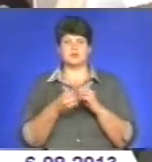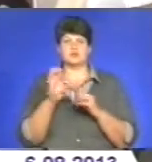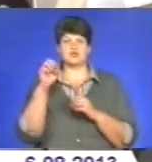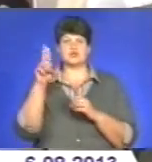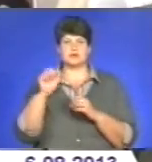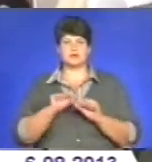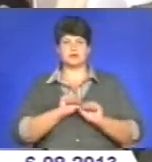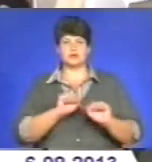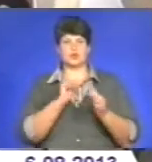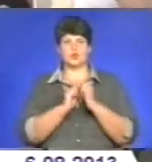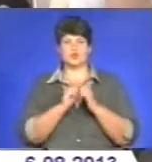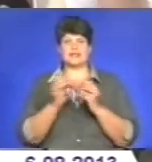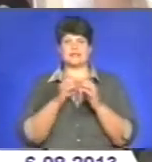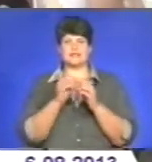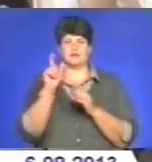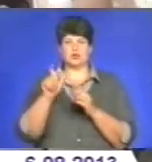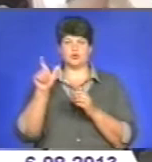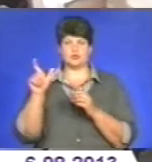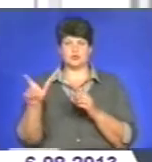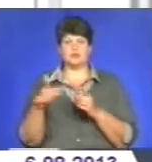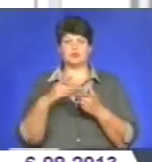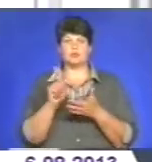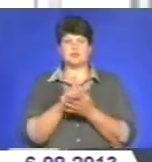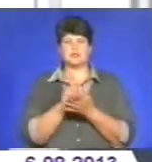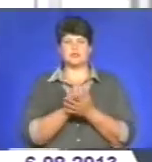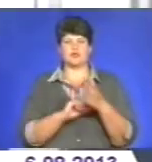десятий громадянин адресує свої звернення до пенсійного фонду.